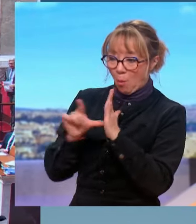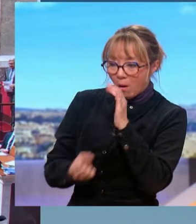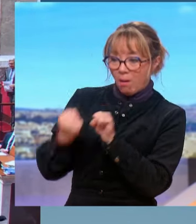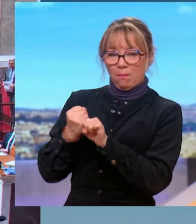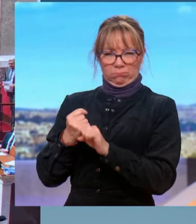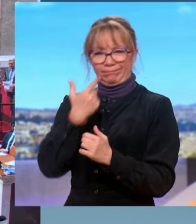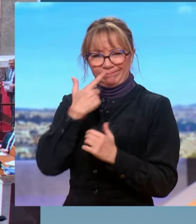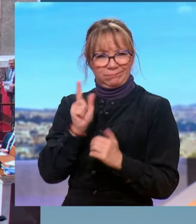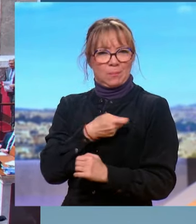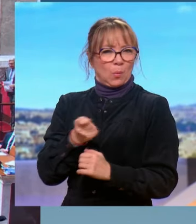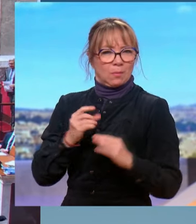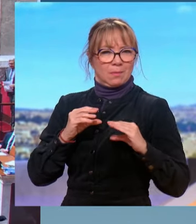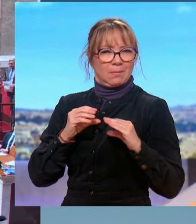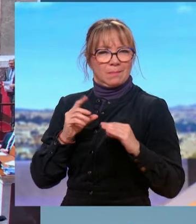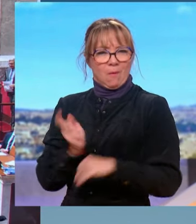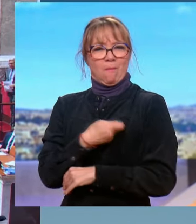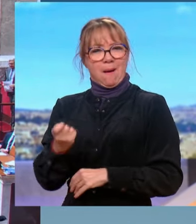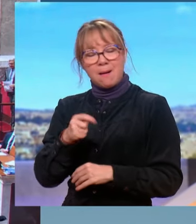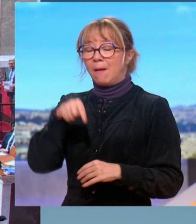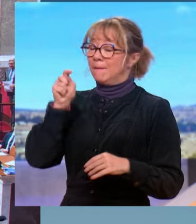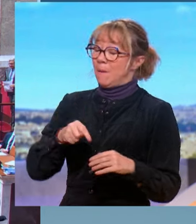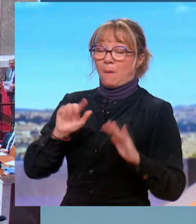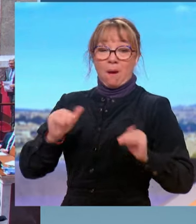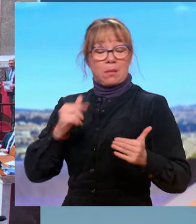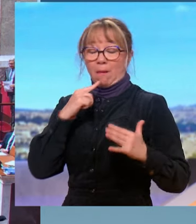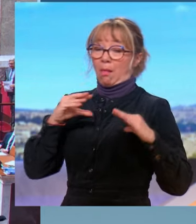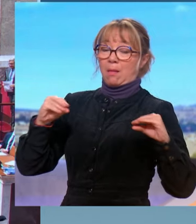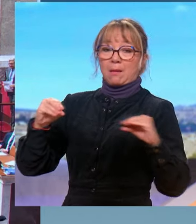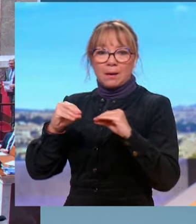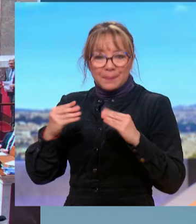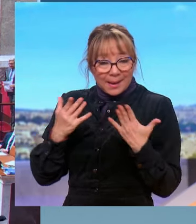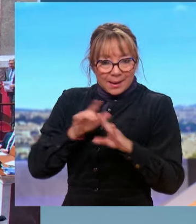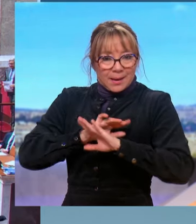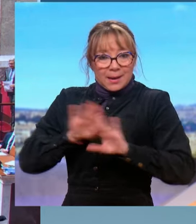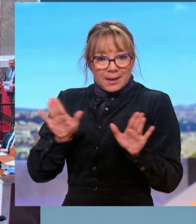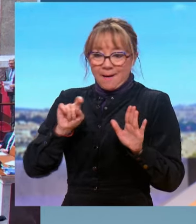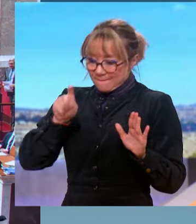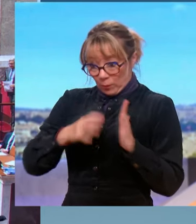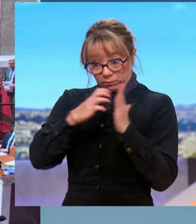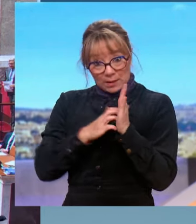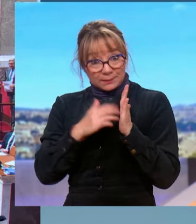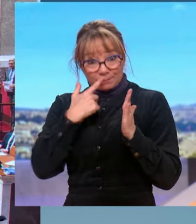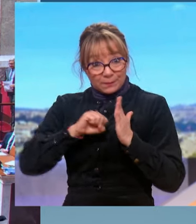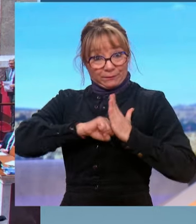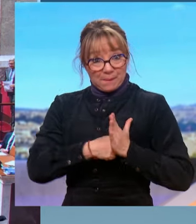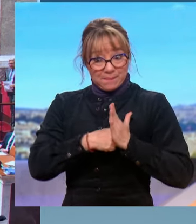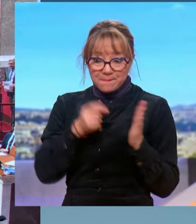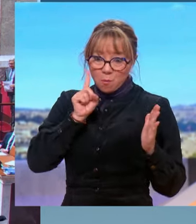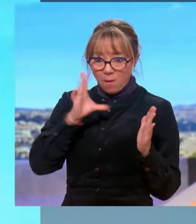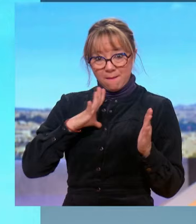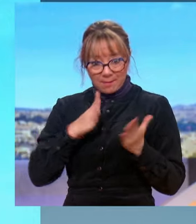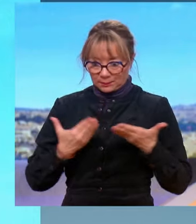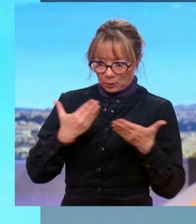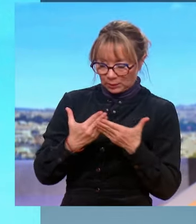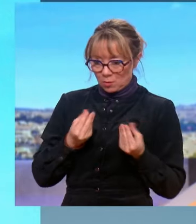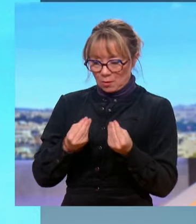tout à fait naturel. Donc il faut sortir un peu, là aussi, des polémiques qui habitent ce texte. On a besoin d'un texte de fermeté, parce qu'il y a aujourd'hui des situations qui empêchent d'être efficaces